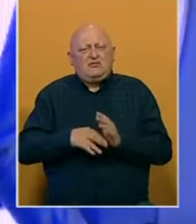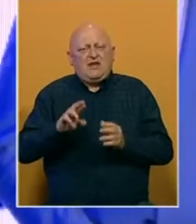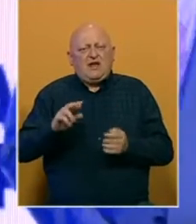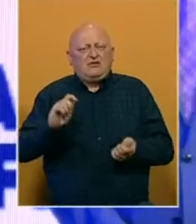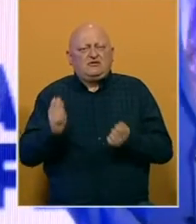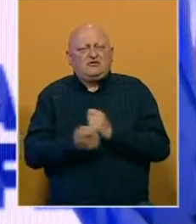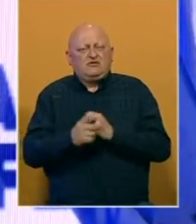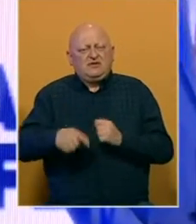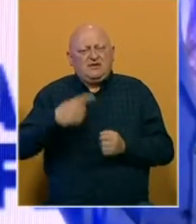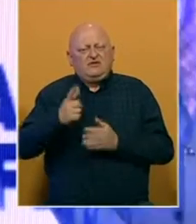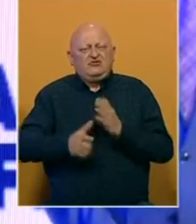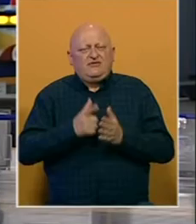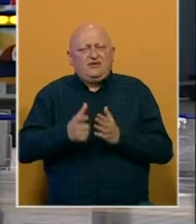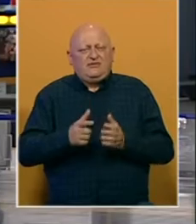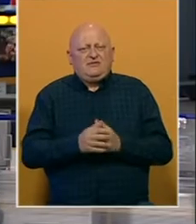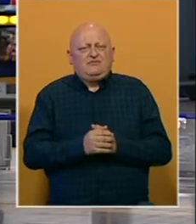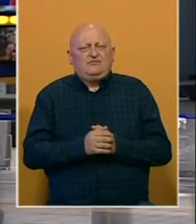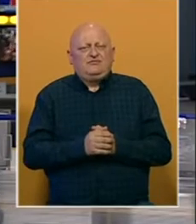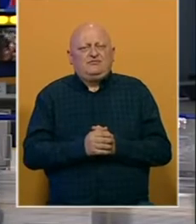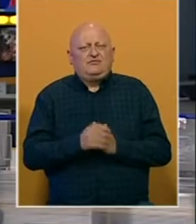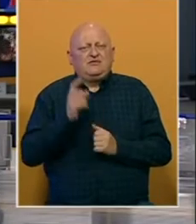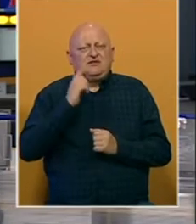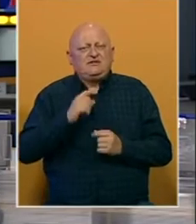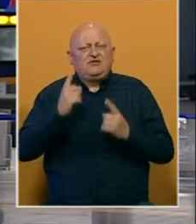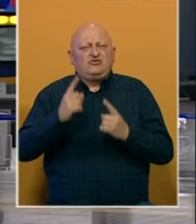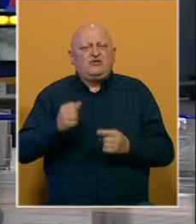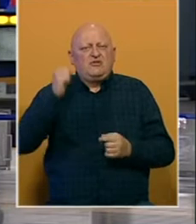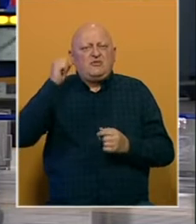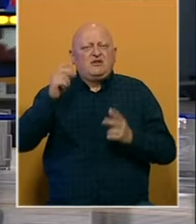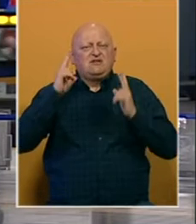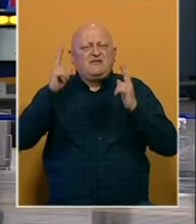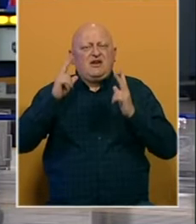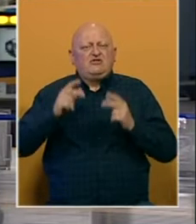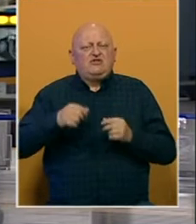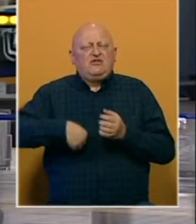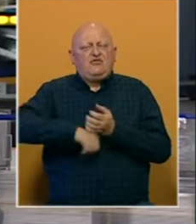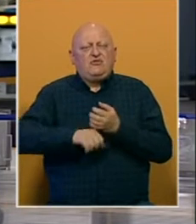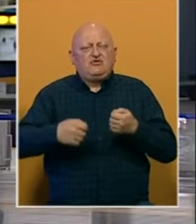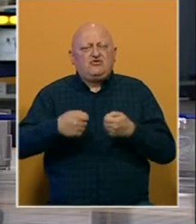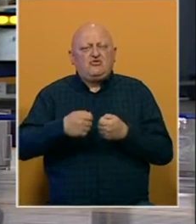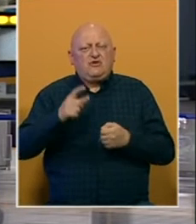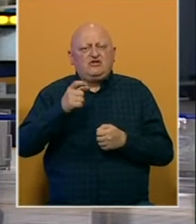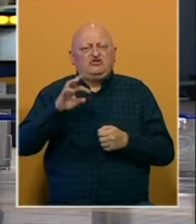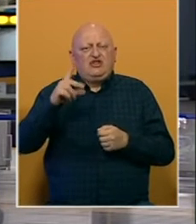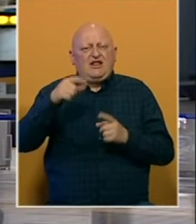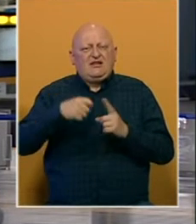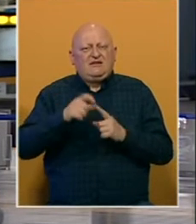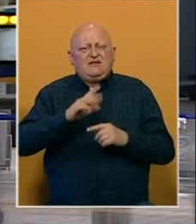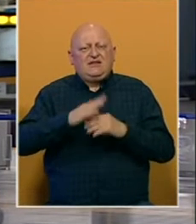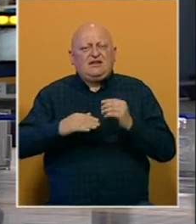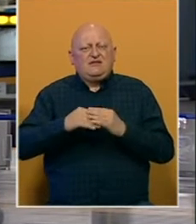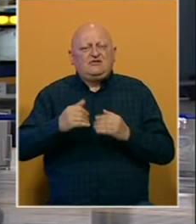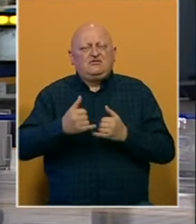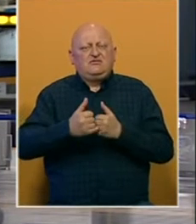reformi za naredni period. U Zenici je održan protest navijača i simpatizera nogometno klubo Čelik.